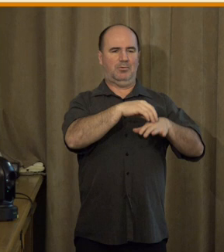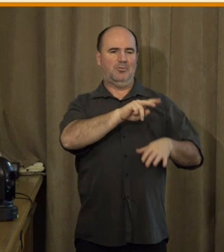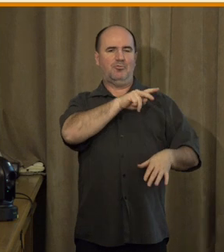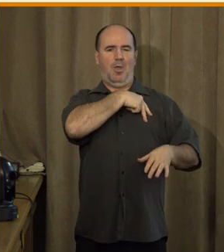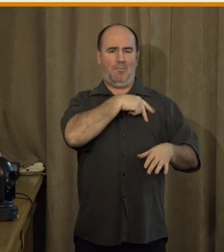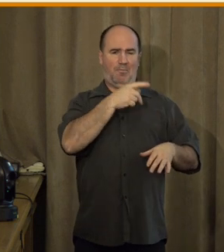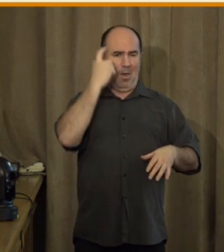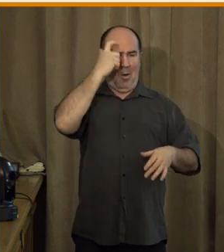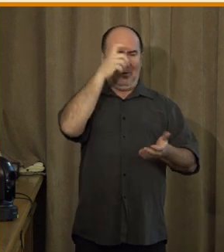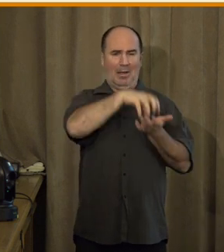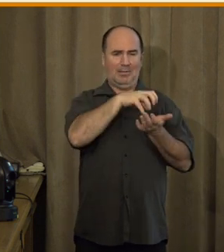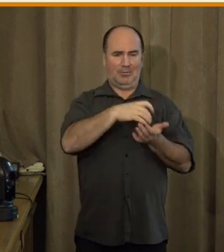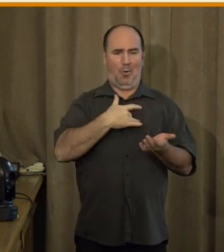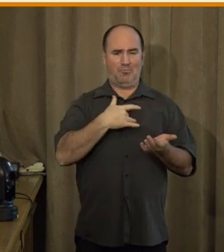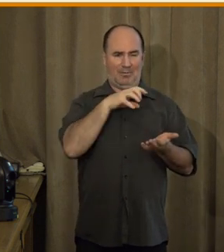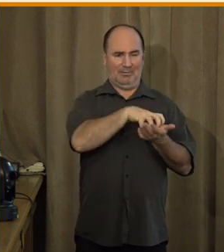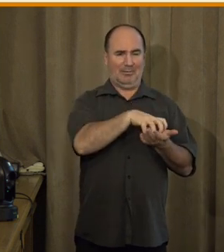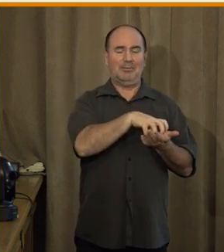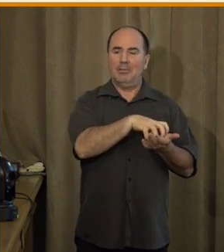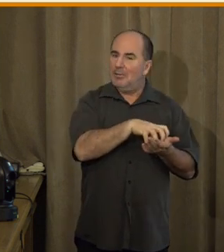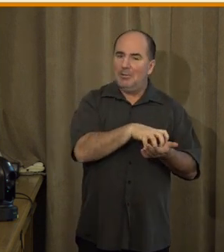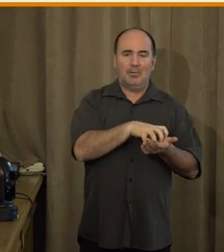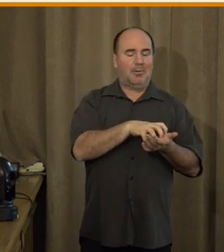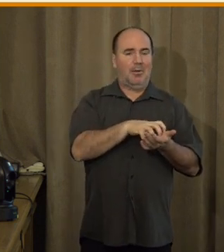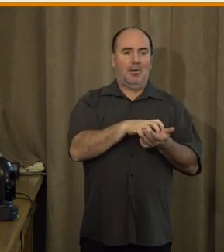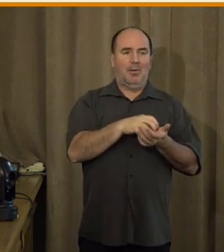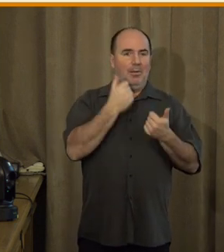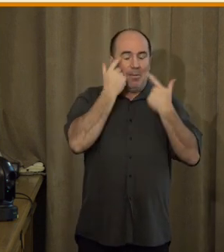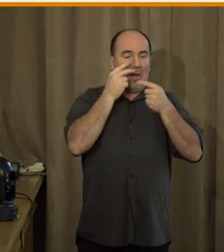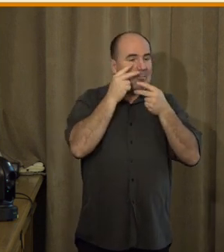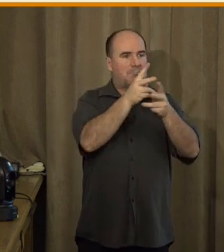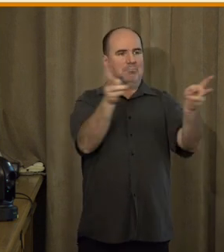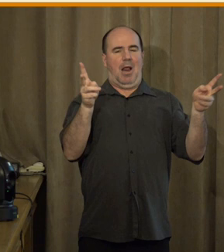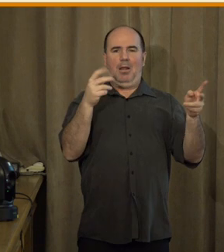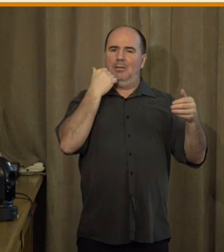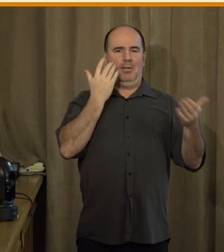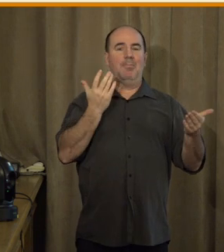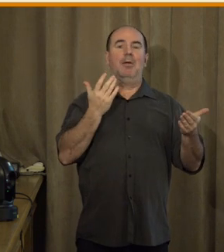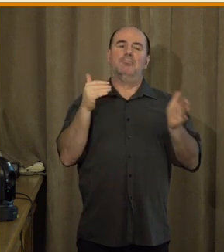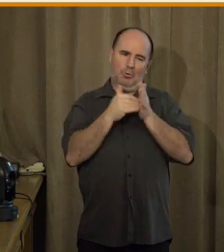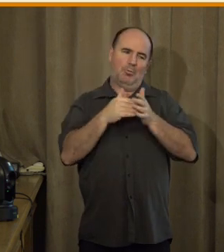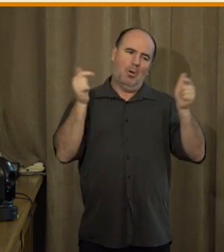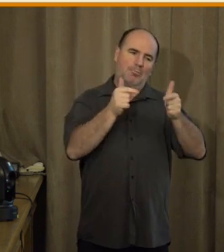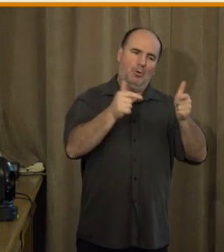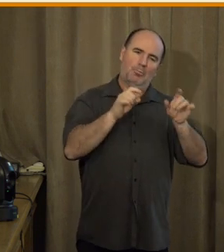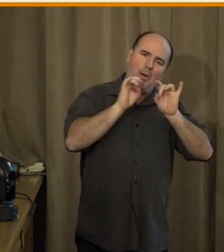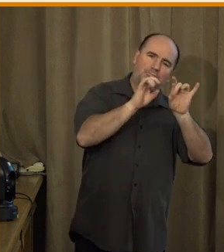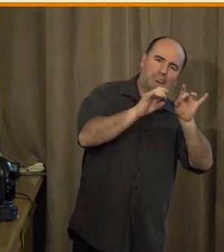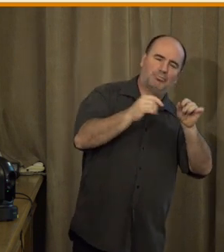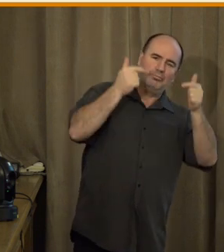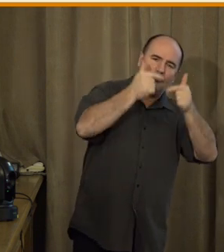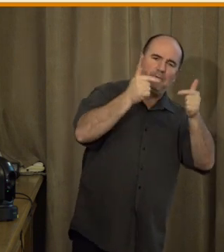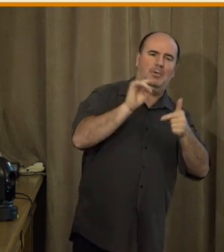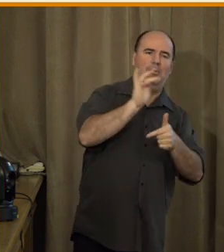vedoucích pracovníků těch organizací. A po druhé jsme už vlastně letos udělali ve spolupráci se